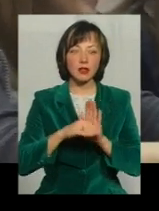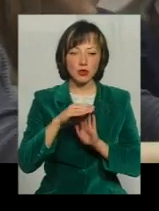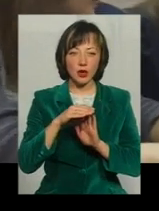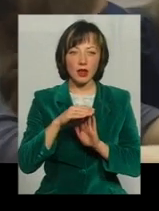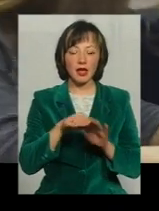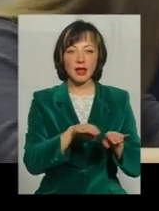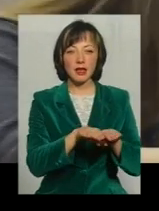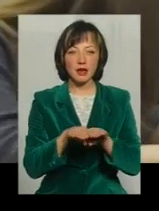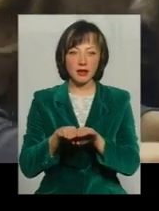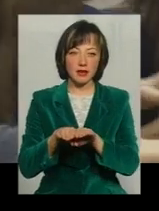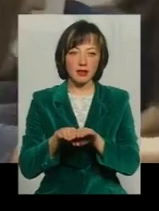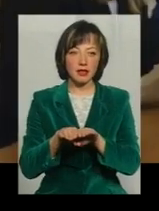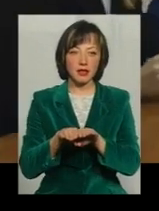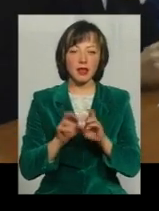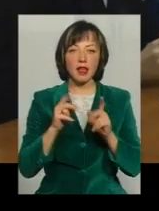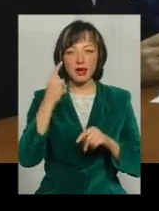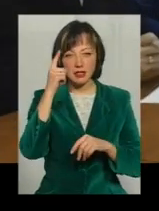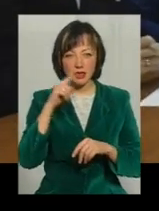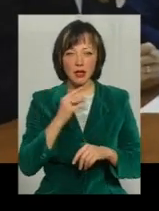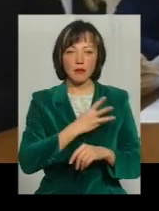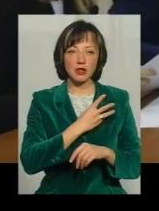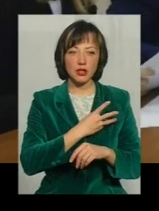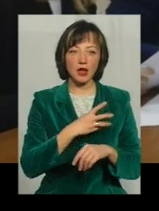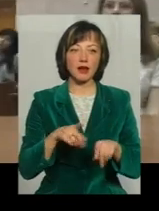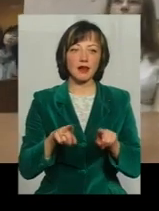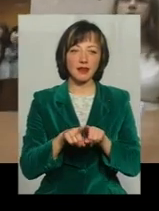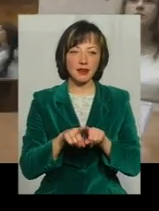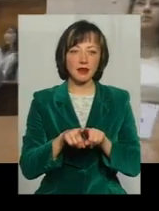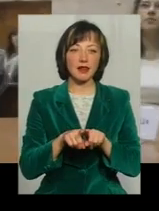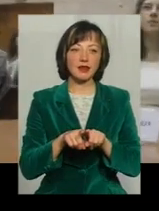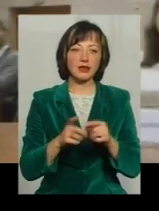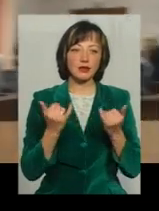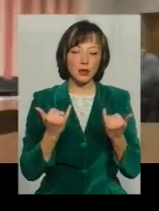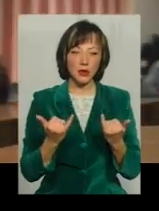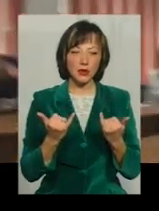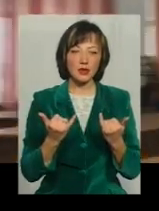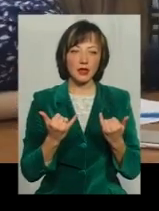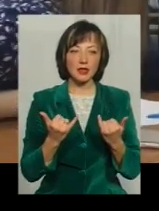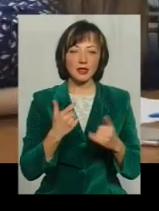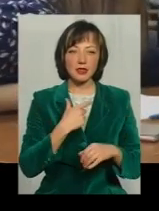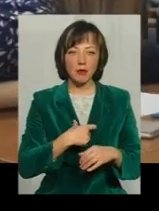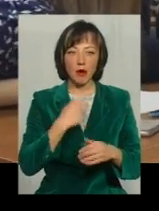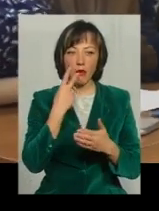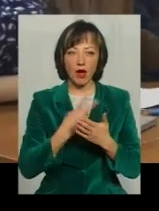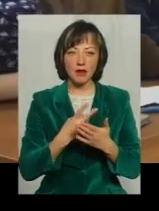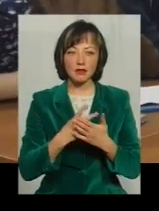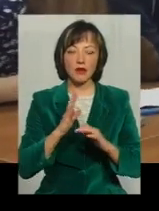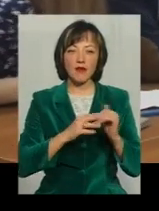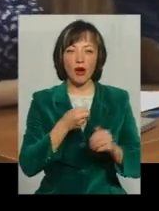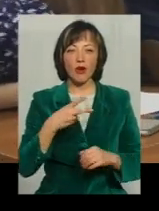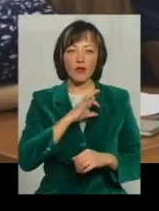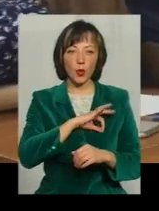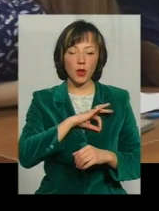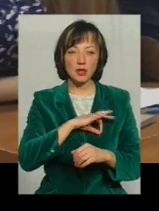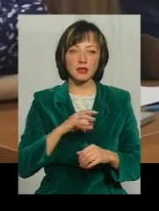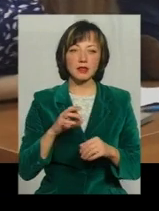рівень, як знань, так і бажання, так і мотивації Сьогодні себе показувати, як фахові юристи,